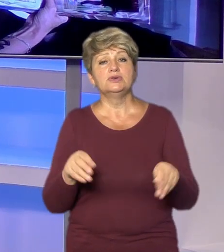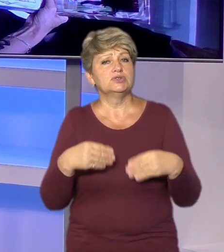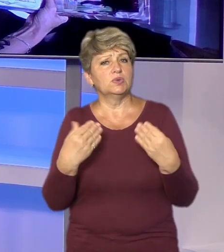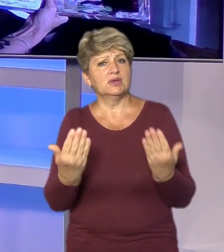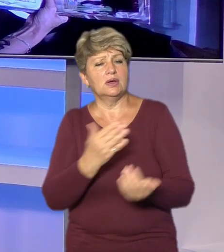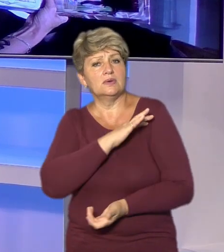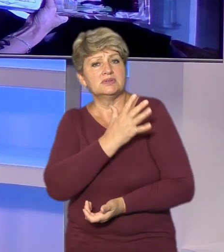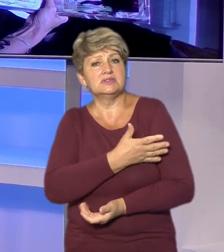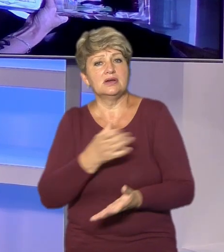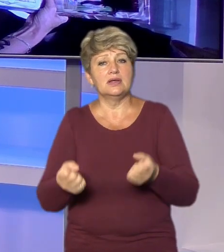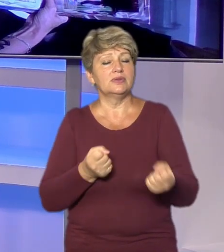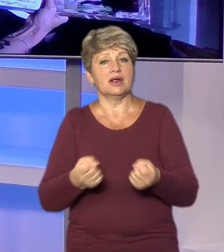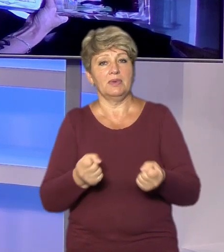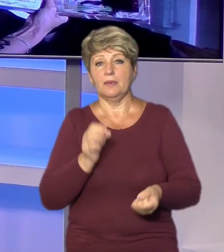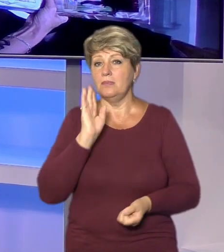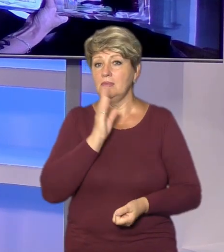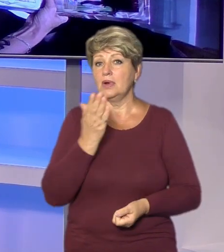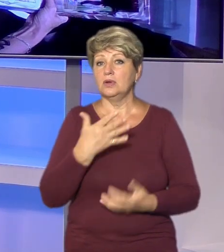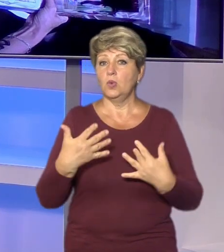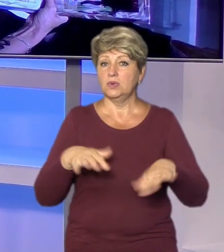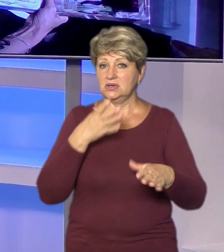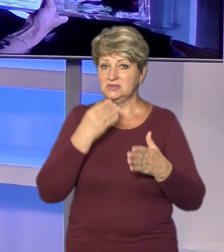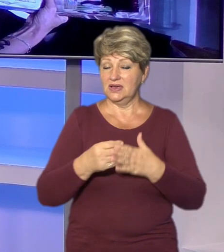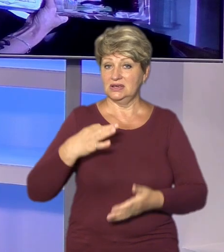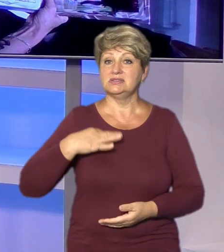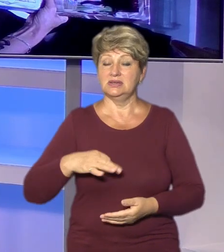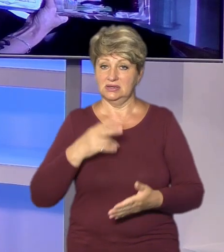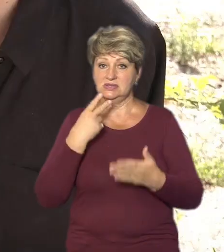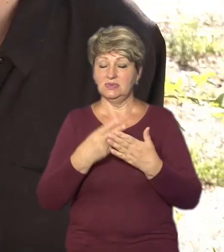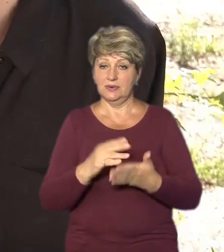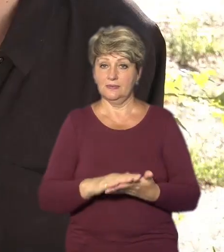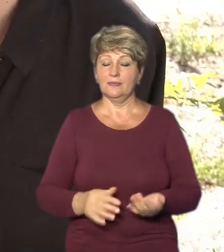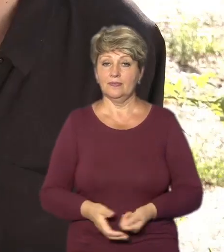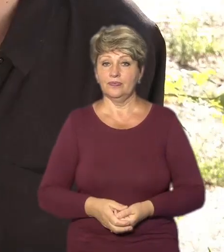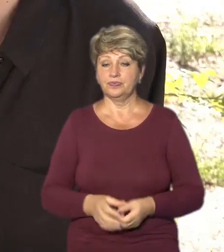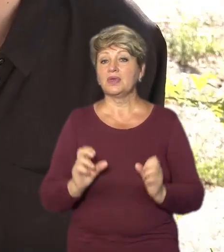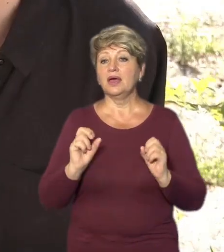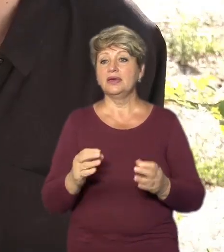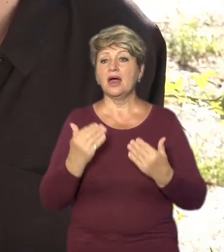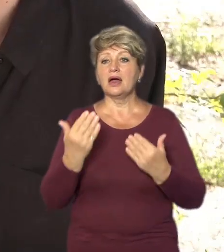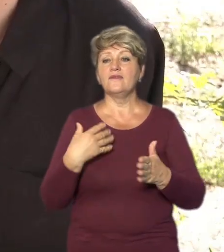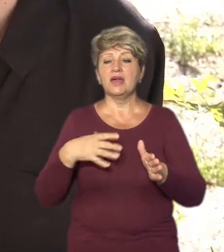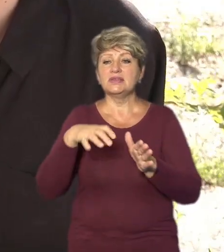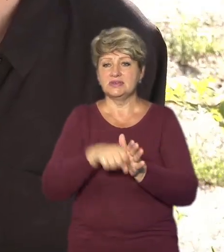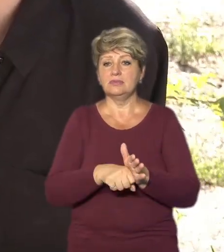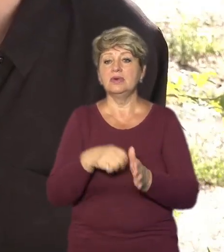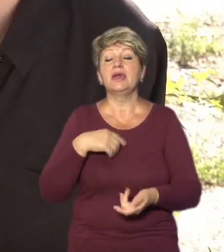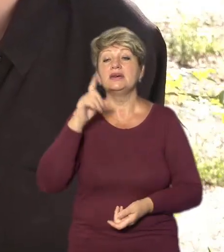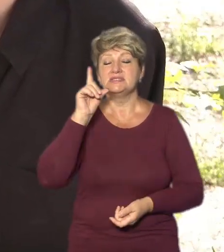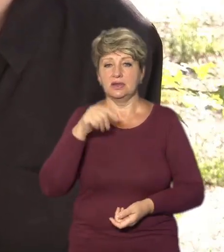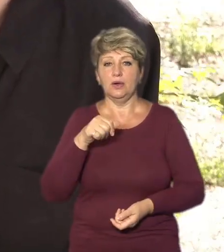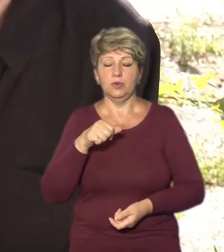сил триматися матерям, які втратили синів? У сюжеті Тетяна Реви. Як він загинув, я знаю,